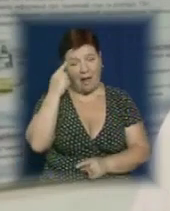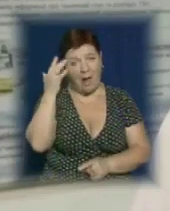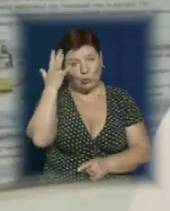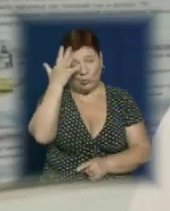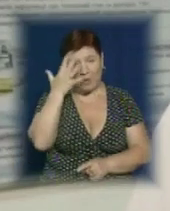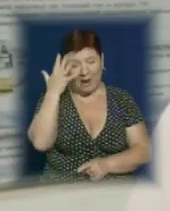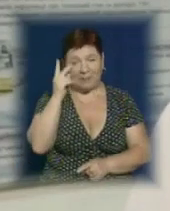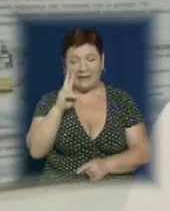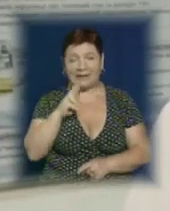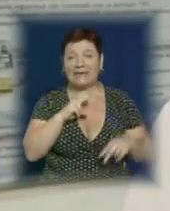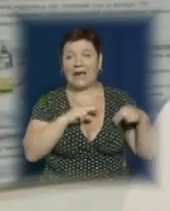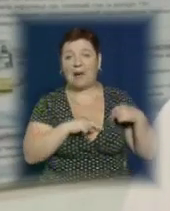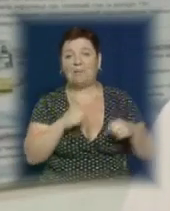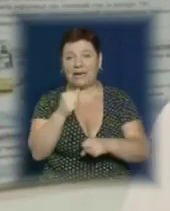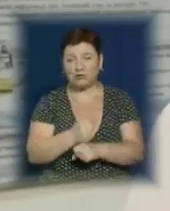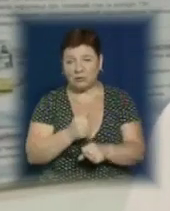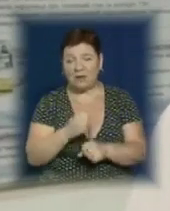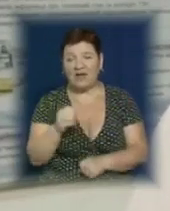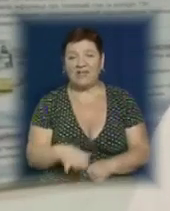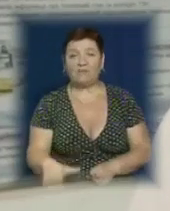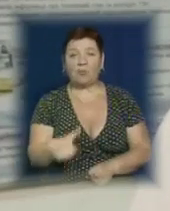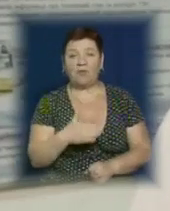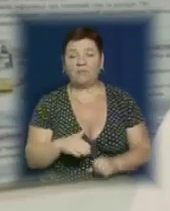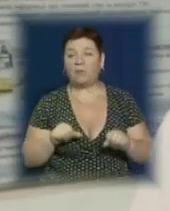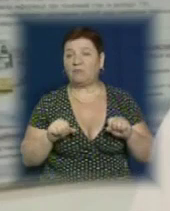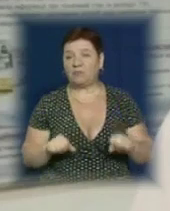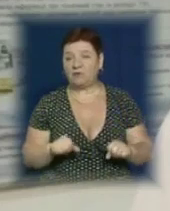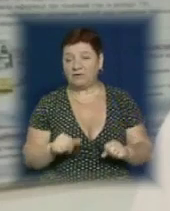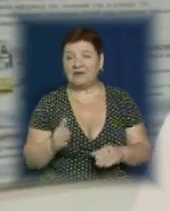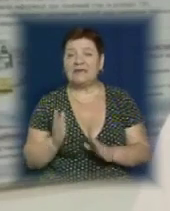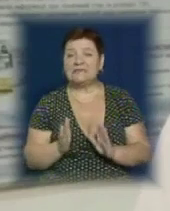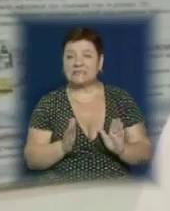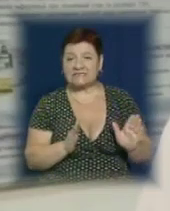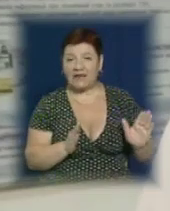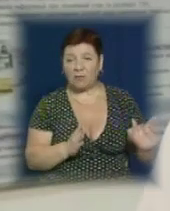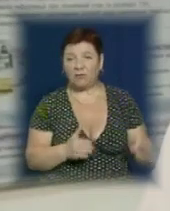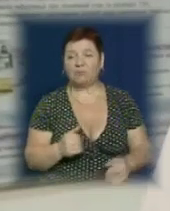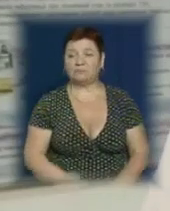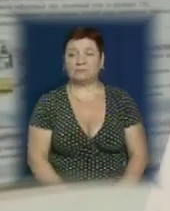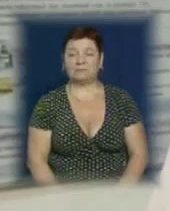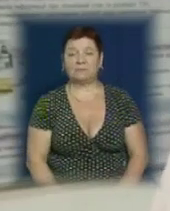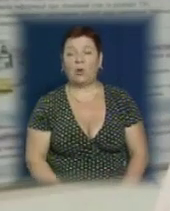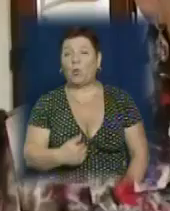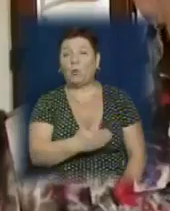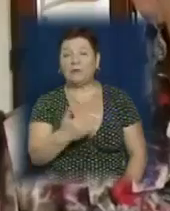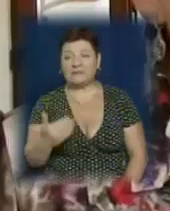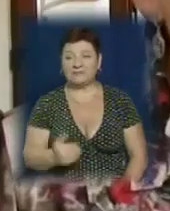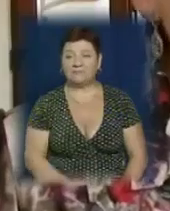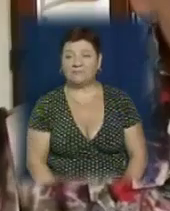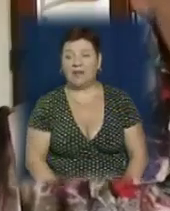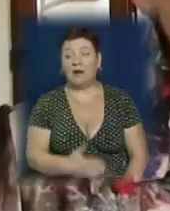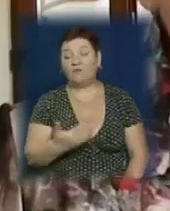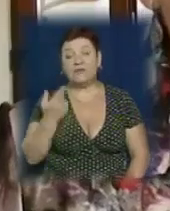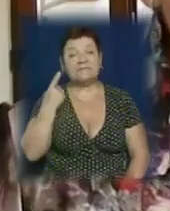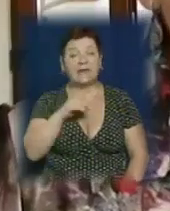позитивне, яке напрацьовано європейською правовою системою, міжнародною правовою системою, ми хочемо запровадити в нас в життя. Ви